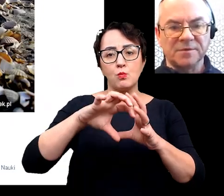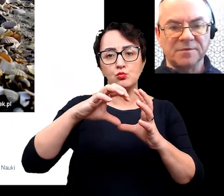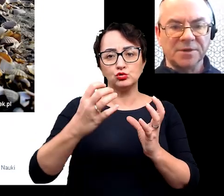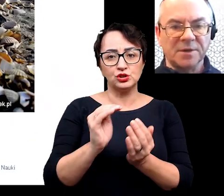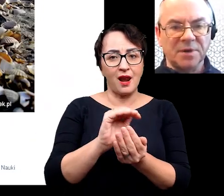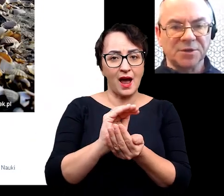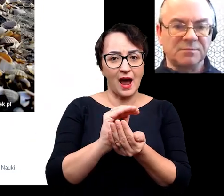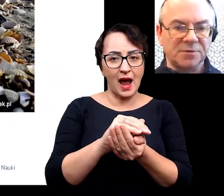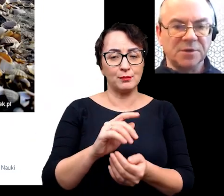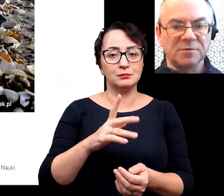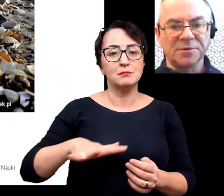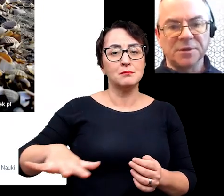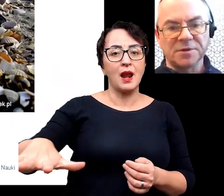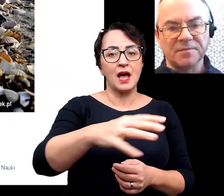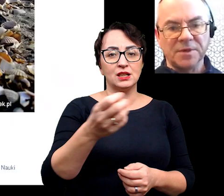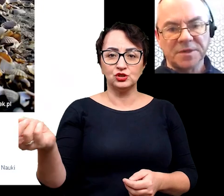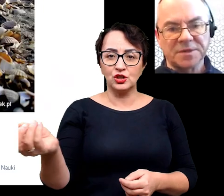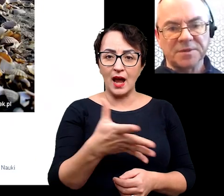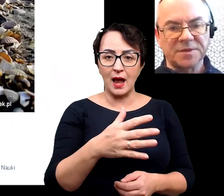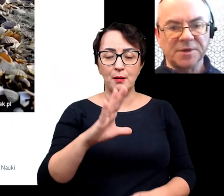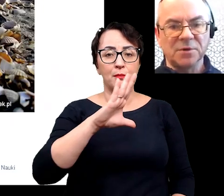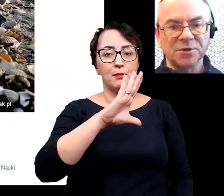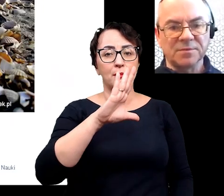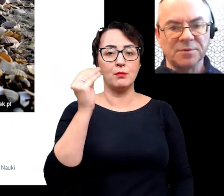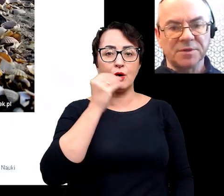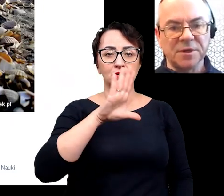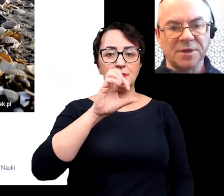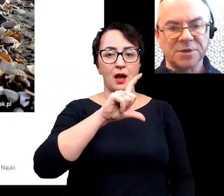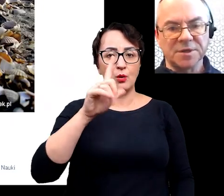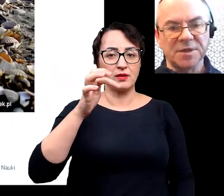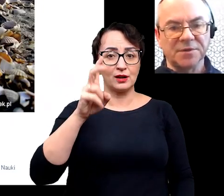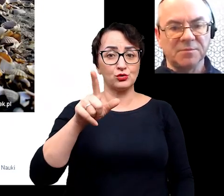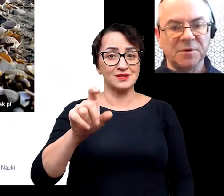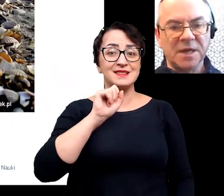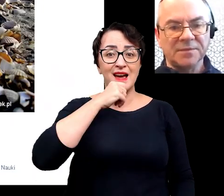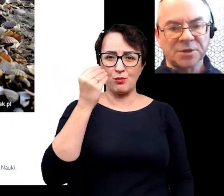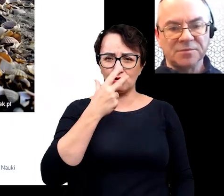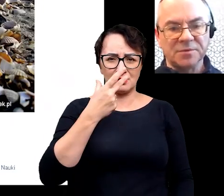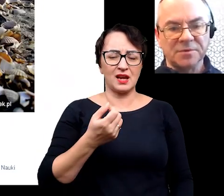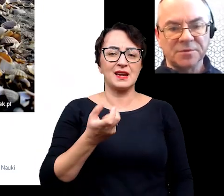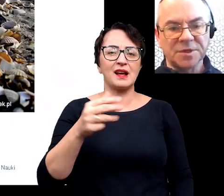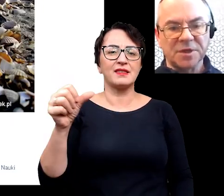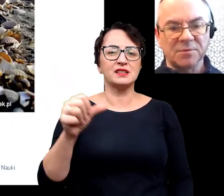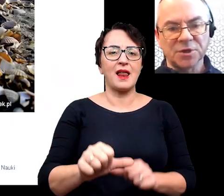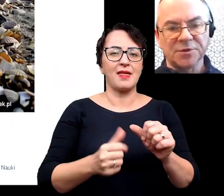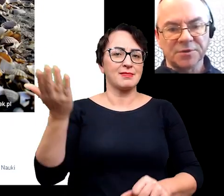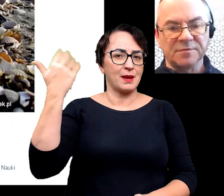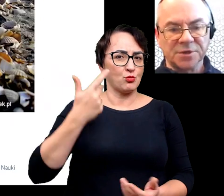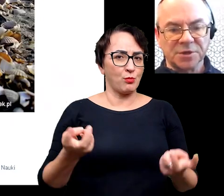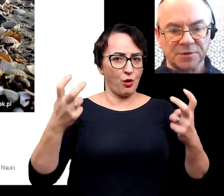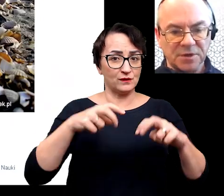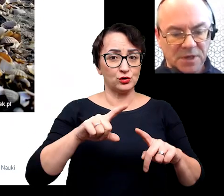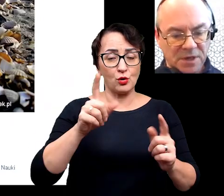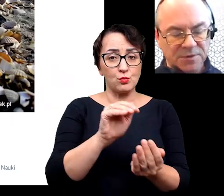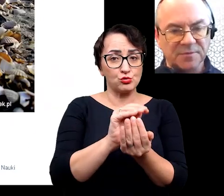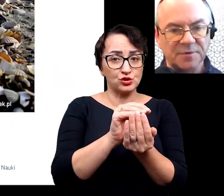znajdowane na plażach Bałtyku. Bałtyk nie jest starym morzem, powstał kilka tysięcy lat temu. Także wszystkie te muszle